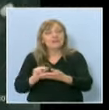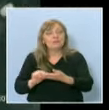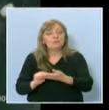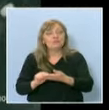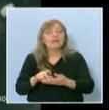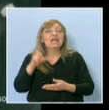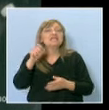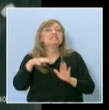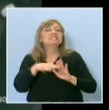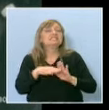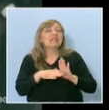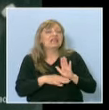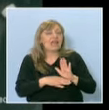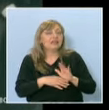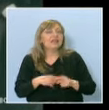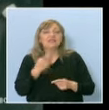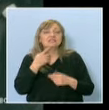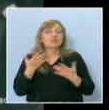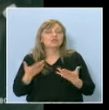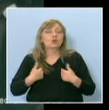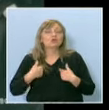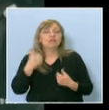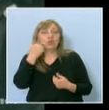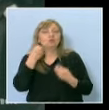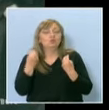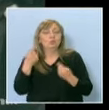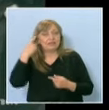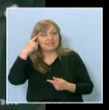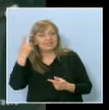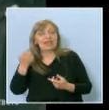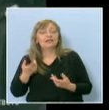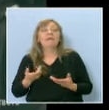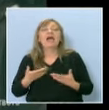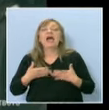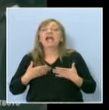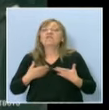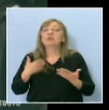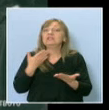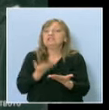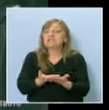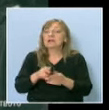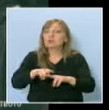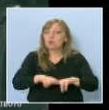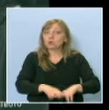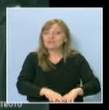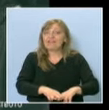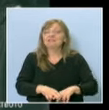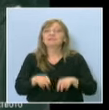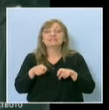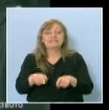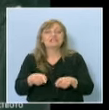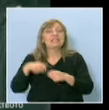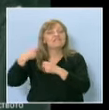сценария, защото ние много добре знаехме какво послание искаме да оставим с тези